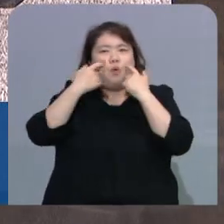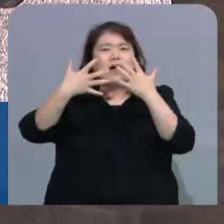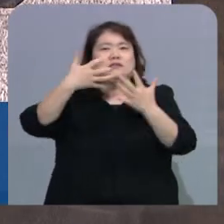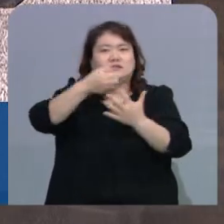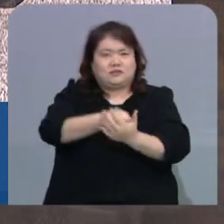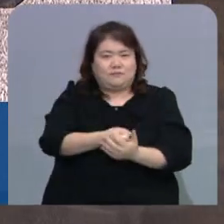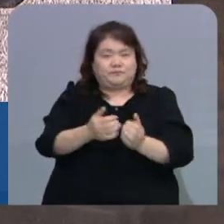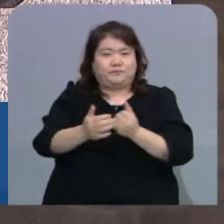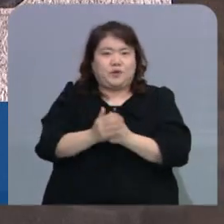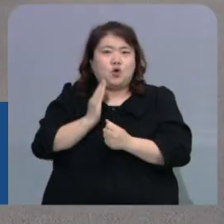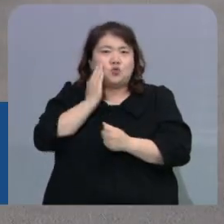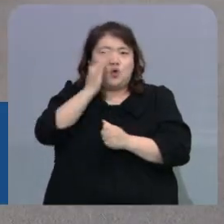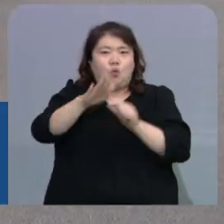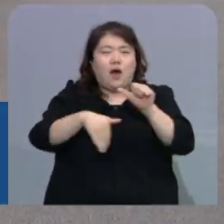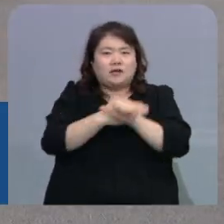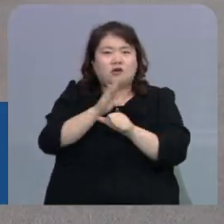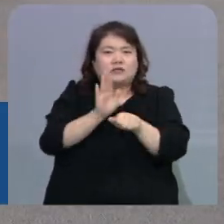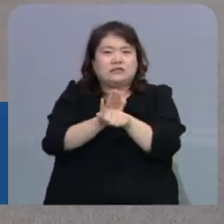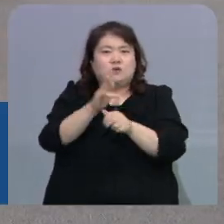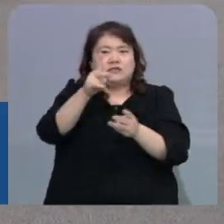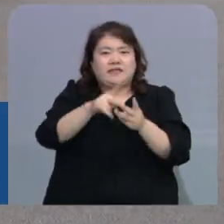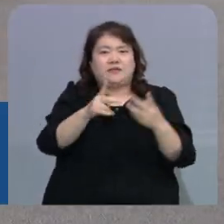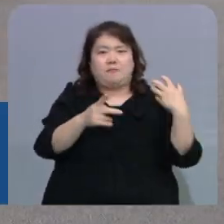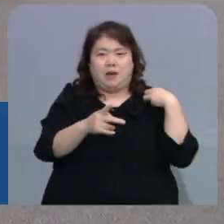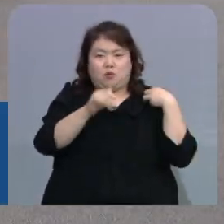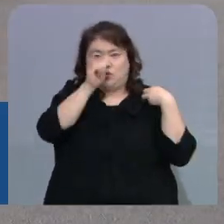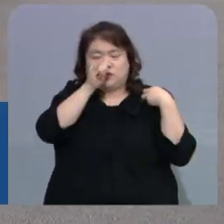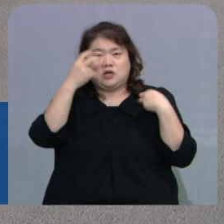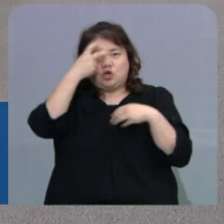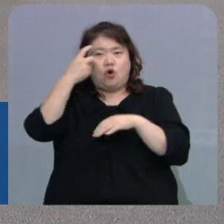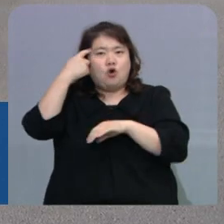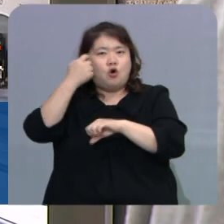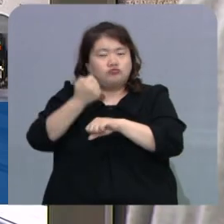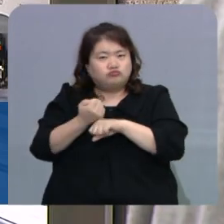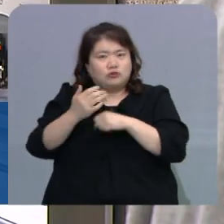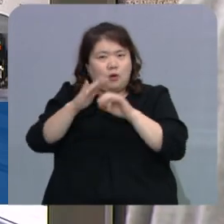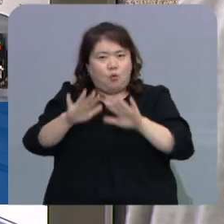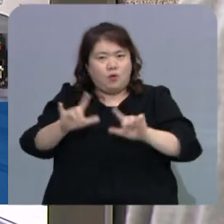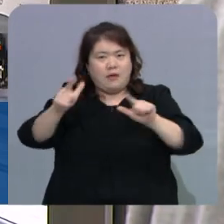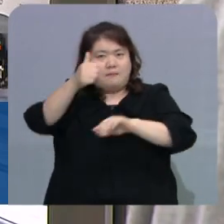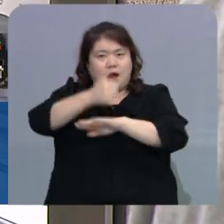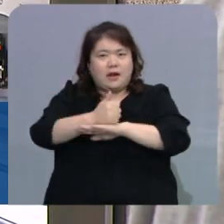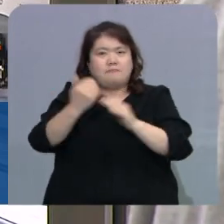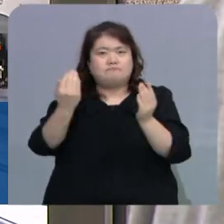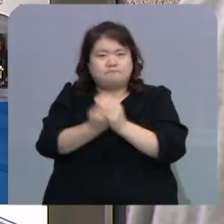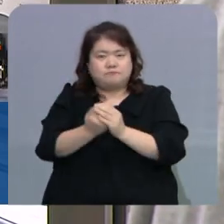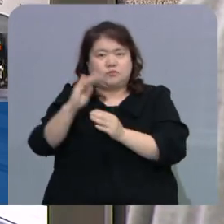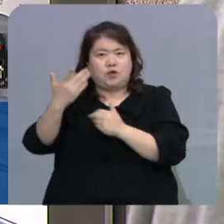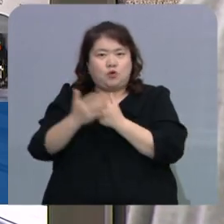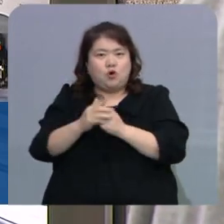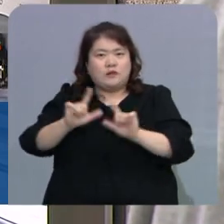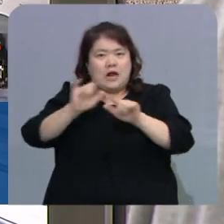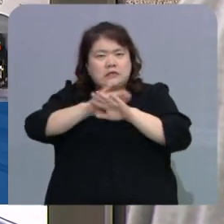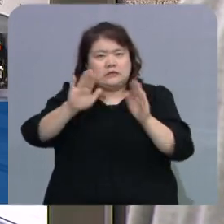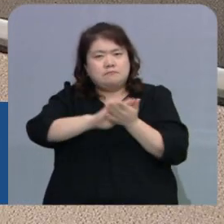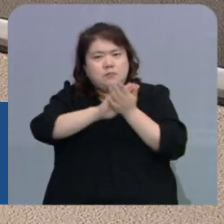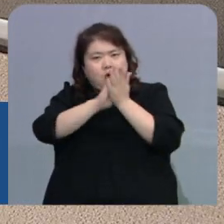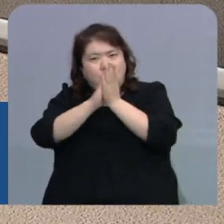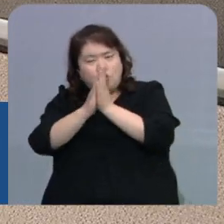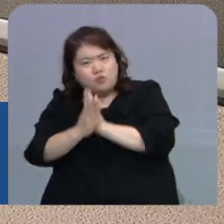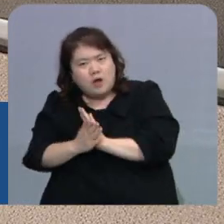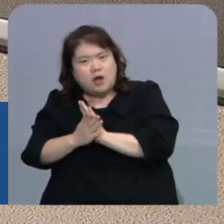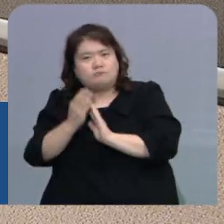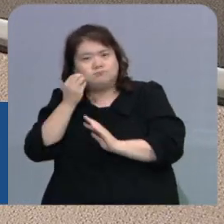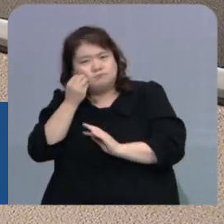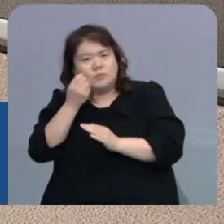전북 녹색 환경지원센터가 맡고 있는 용역이 올해 말에 마무리되며 기후변화 영향과 적응 능력